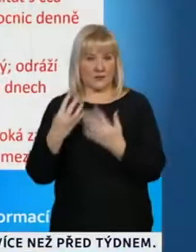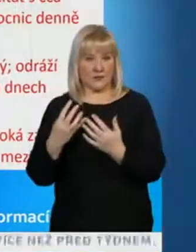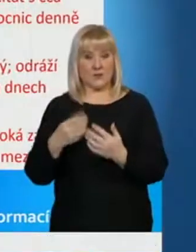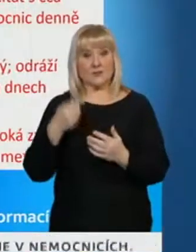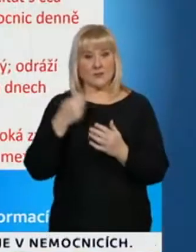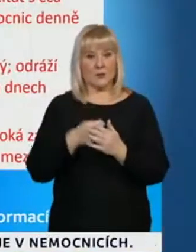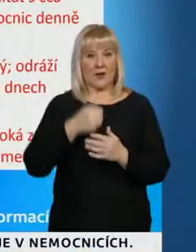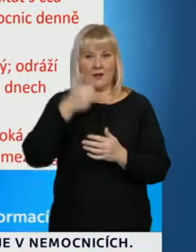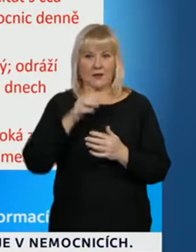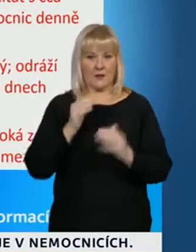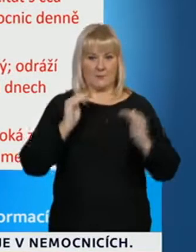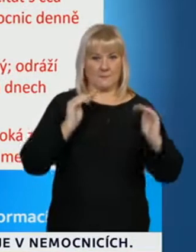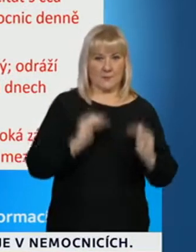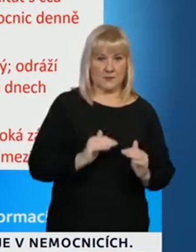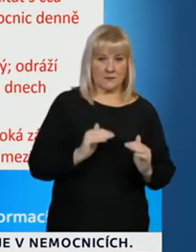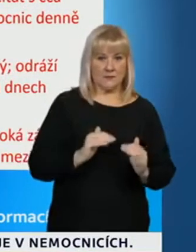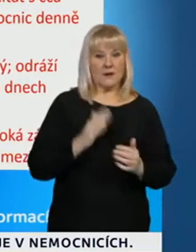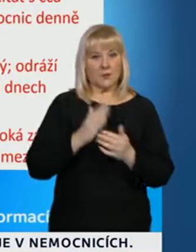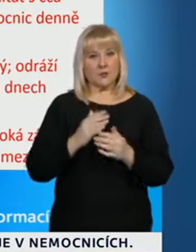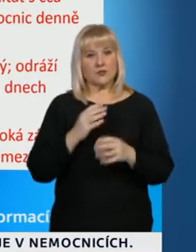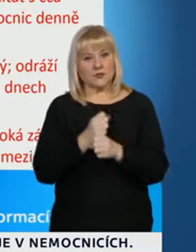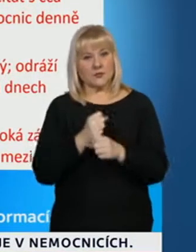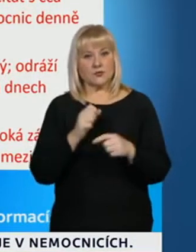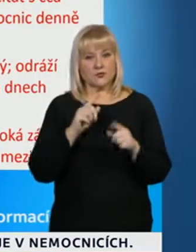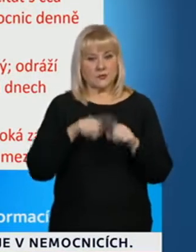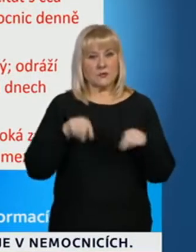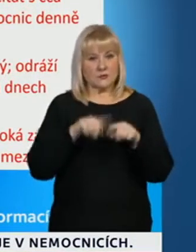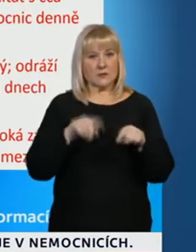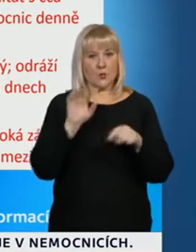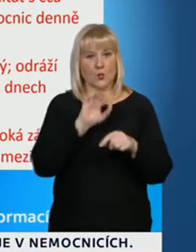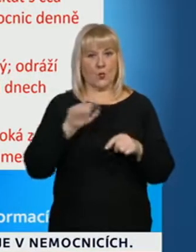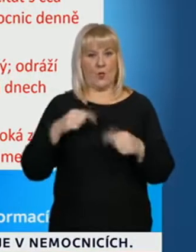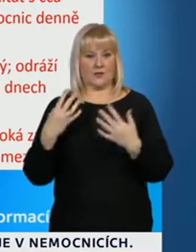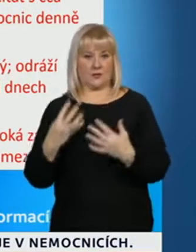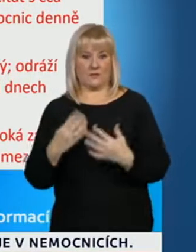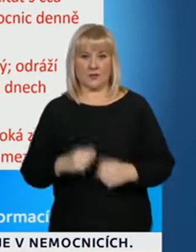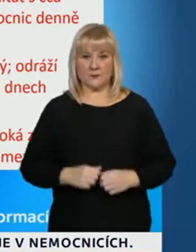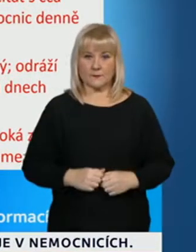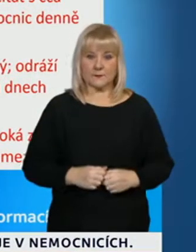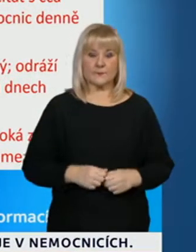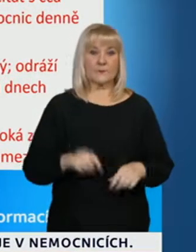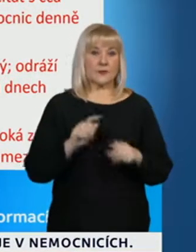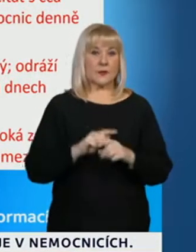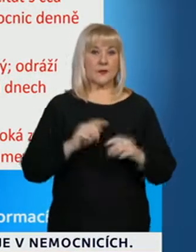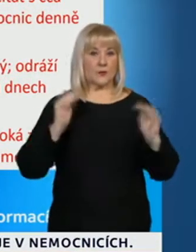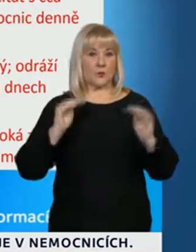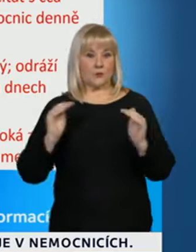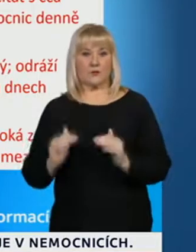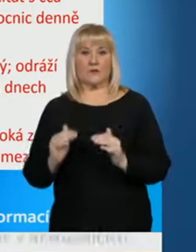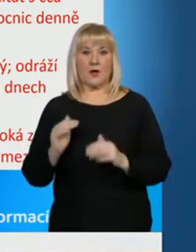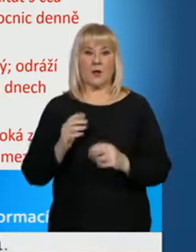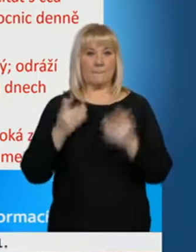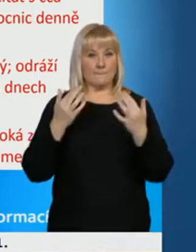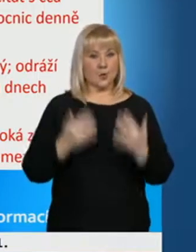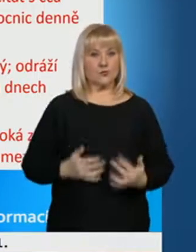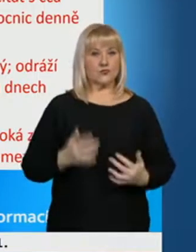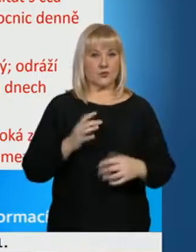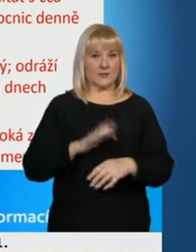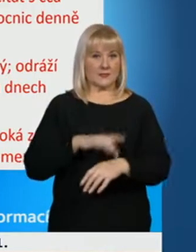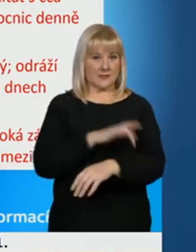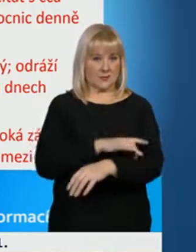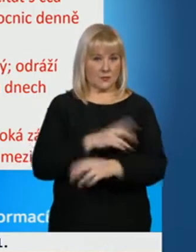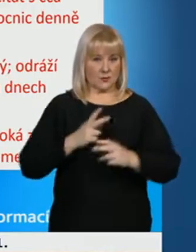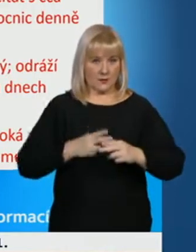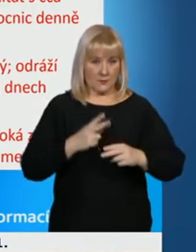menší než jedna a osiluje kolem tady téhleté hodnoty. Klesá nám počet nakažených seniorů, myšleno v absolutních